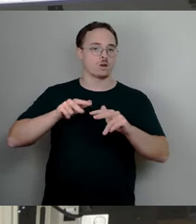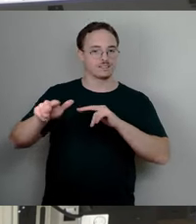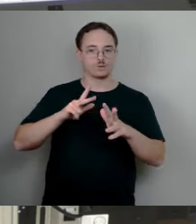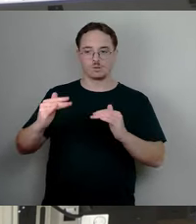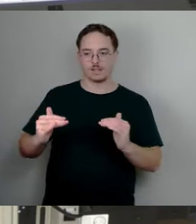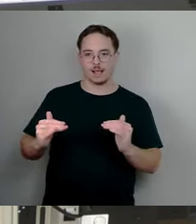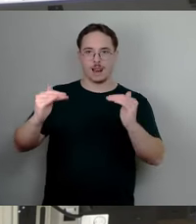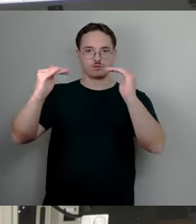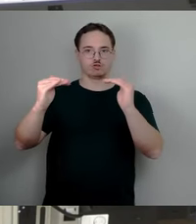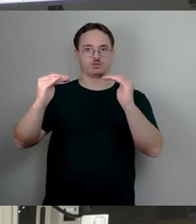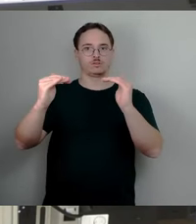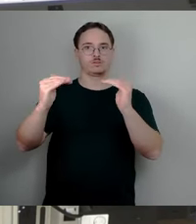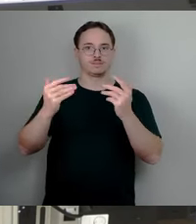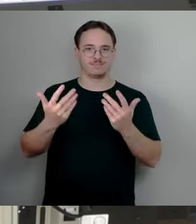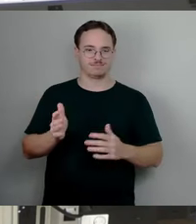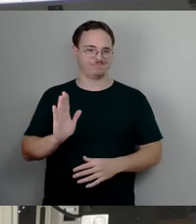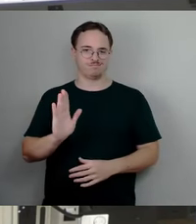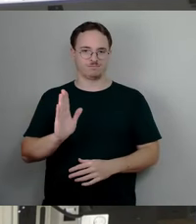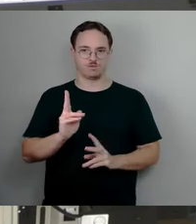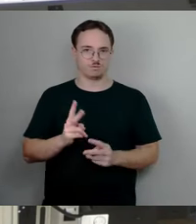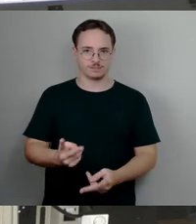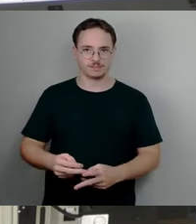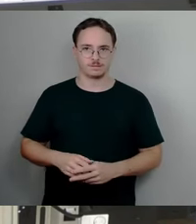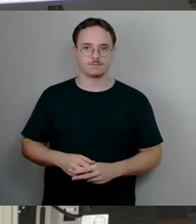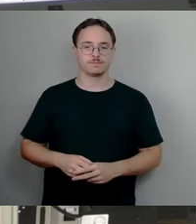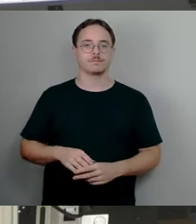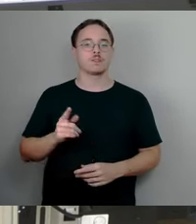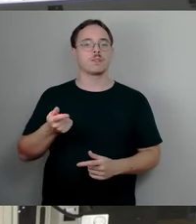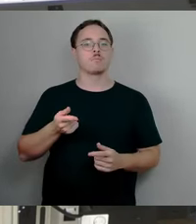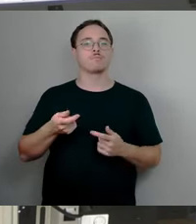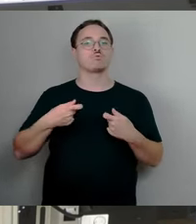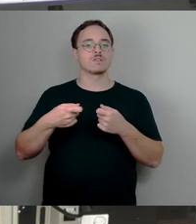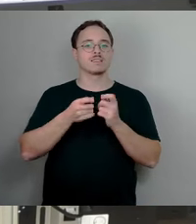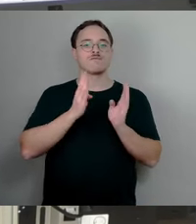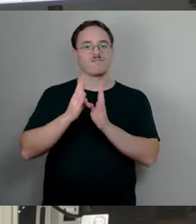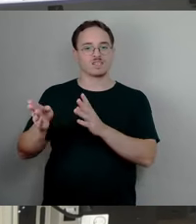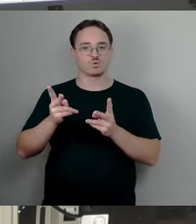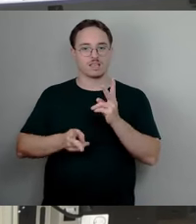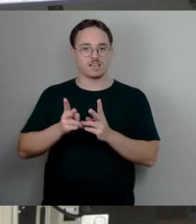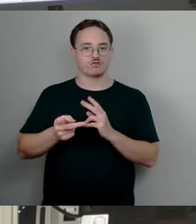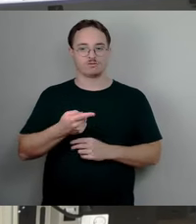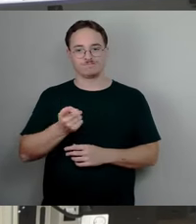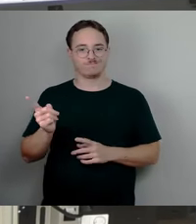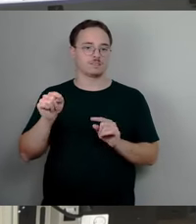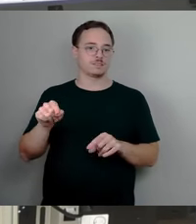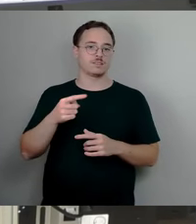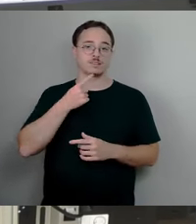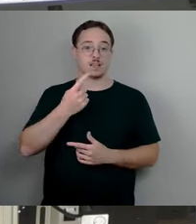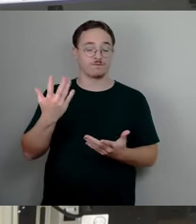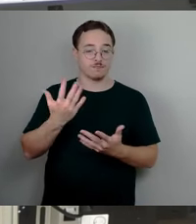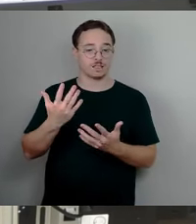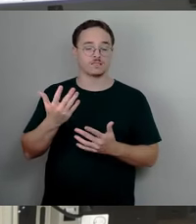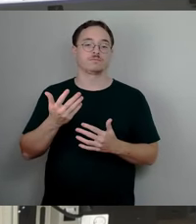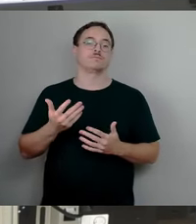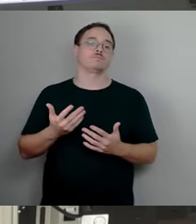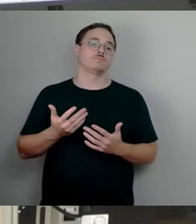Tatsächlich hat es ein Urteil im Bundesverfassungsgericht. Heißt es, Einflussnahme auf politische Willensbildung und öffentliche Meinung